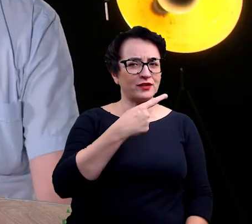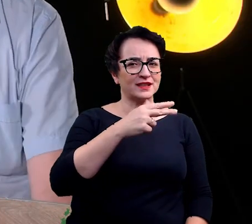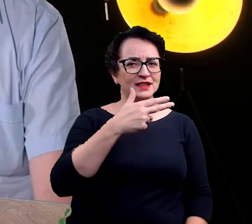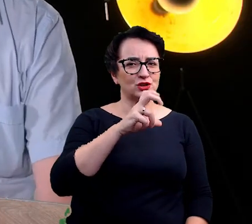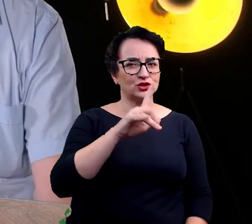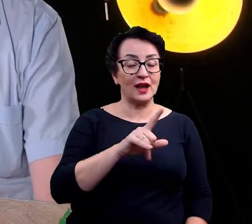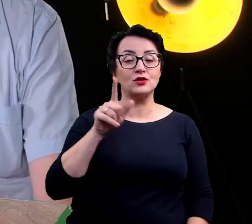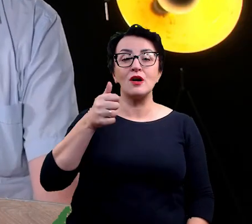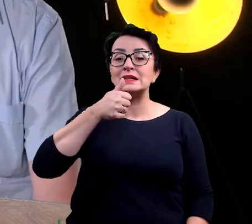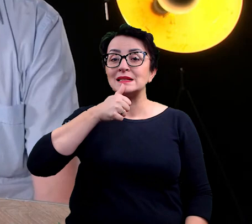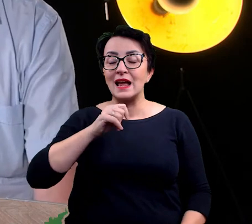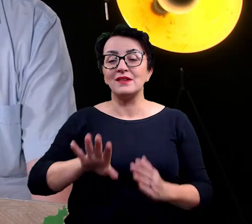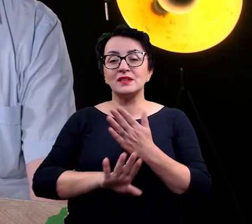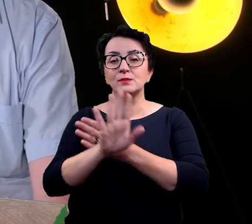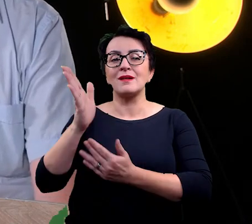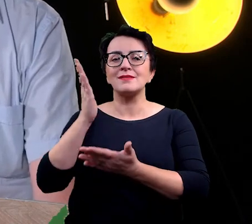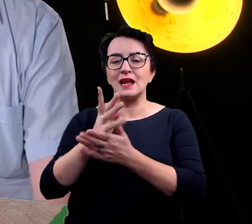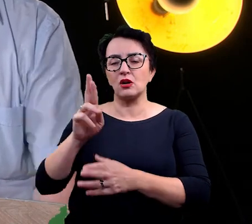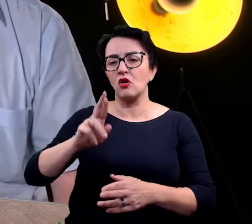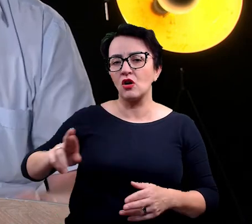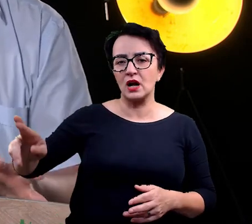na Islandii tylko w rejonach